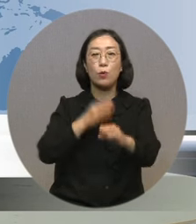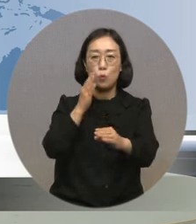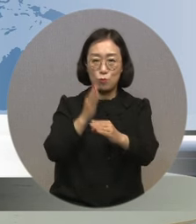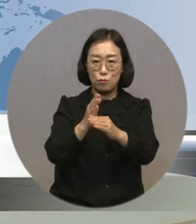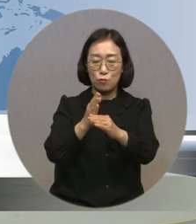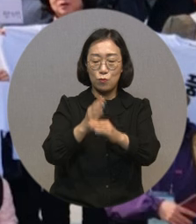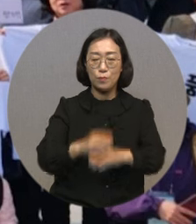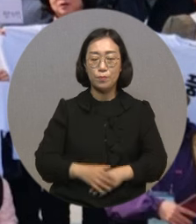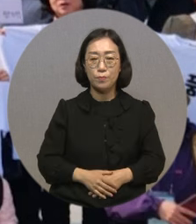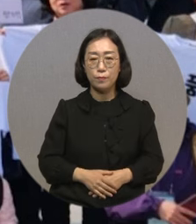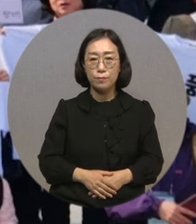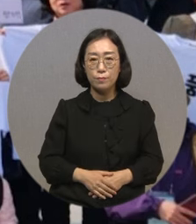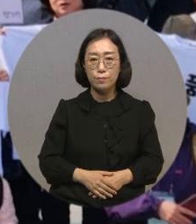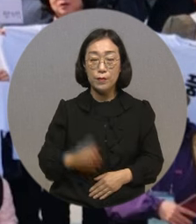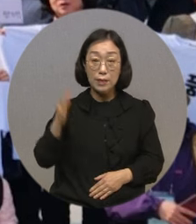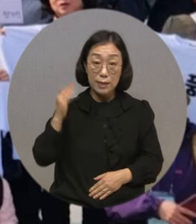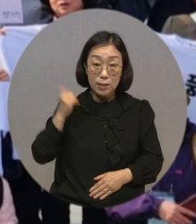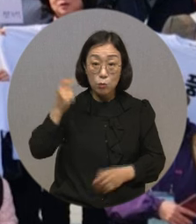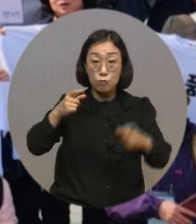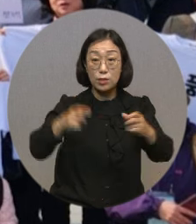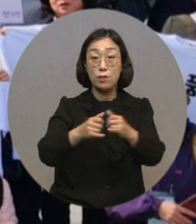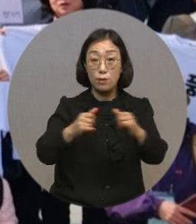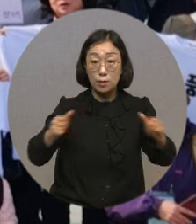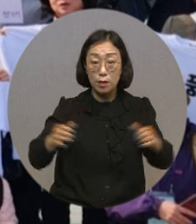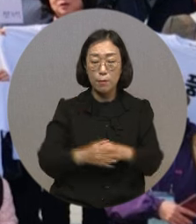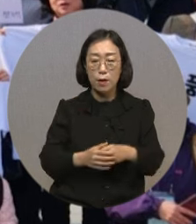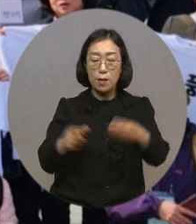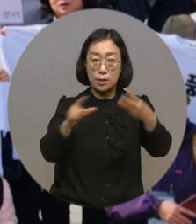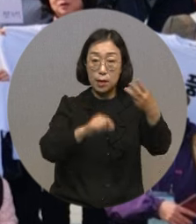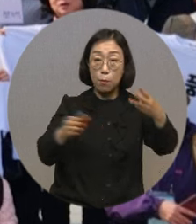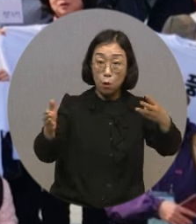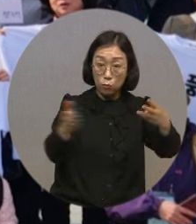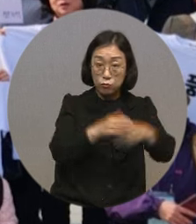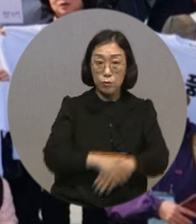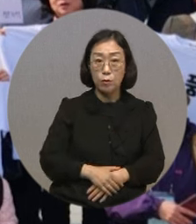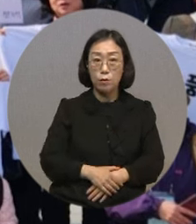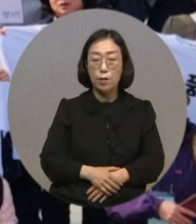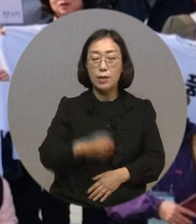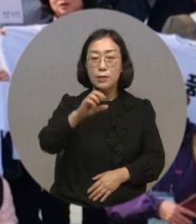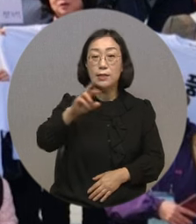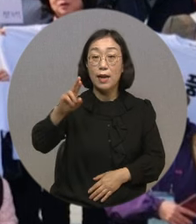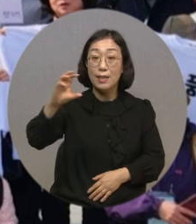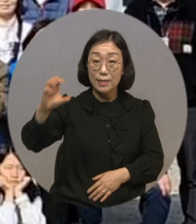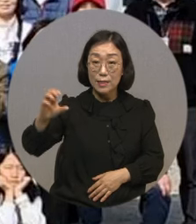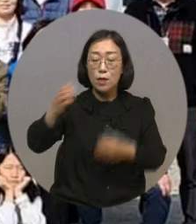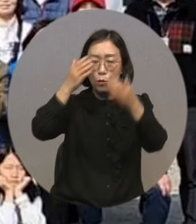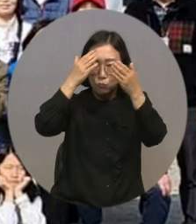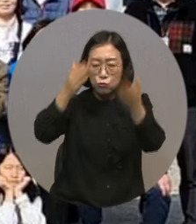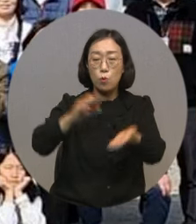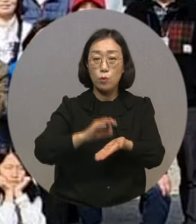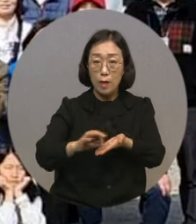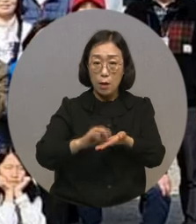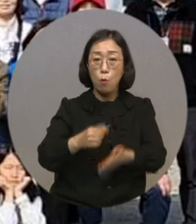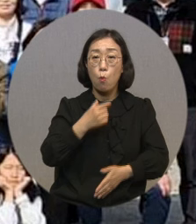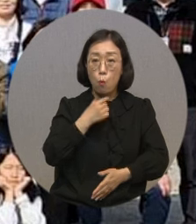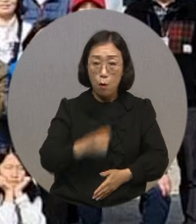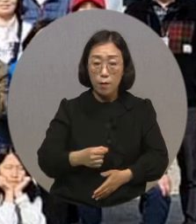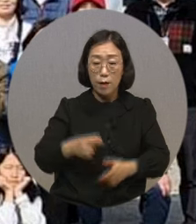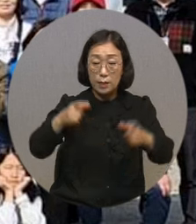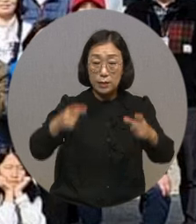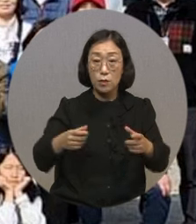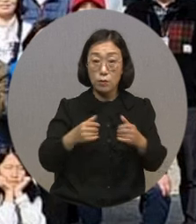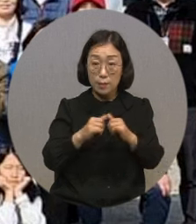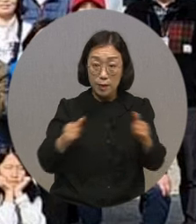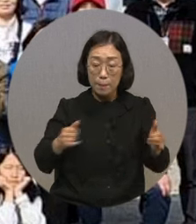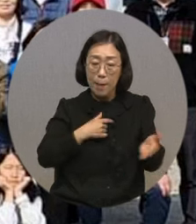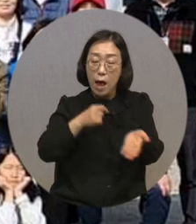의정부 시민들은 지난 3월부터 캠프 레드클라우드 무상량려를 소망하는 주민 서명